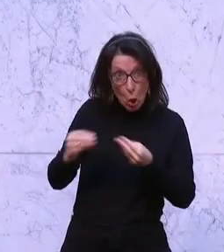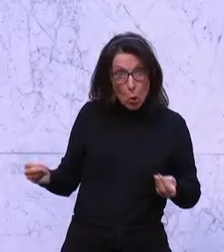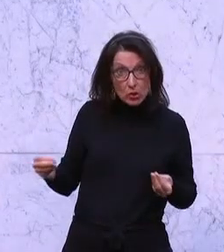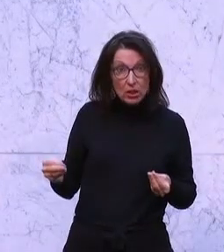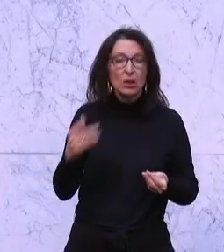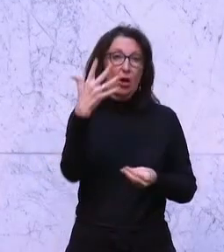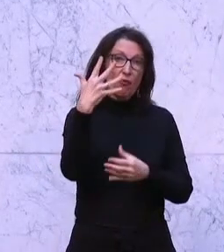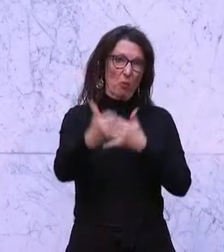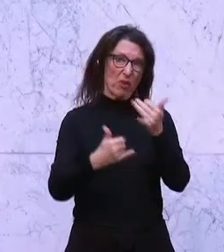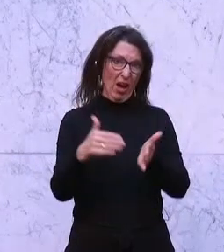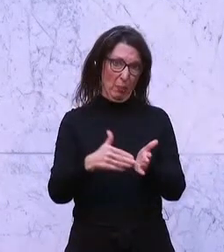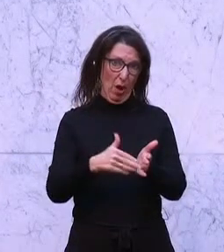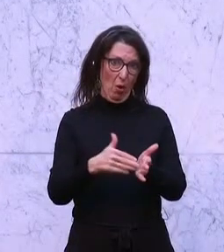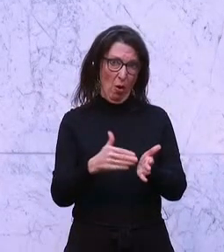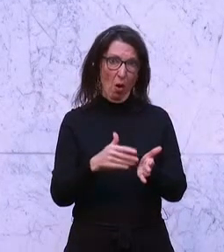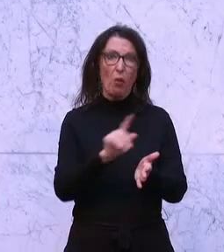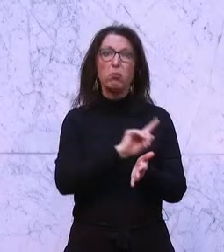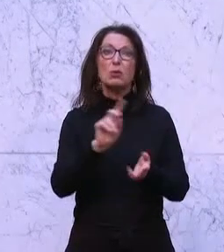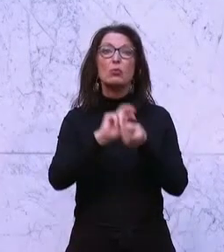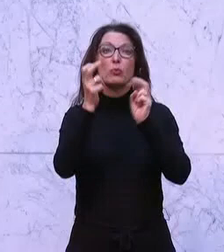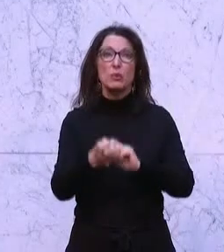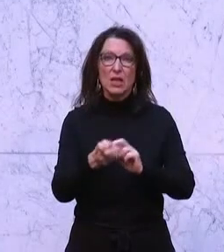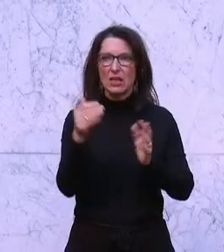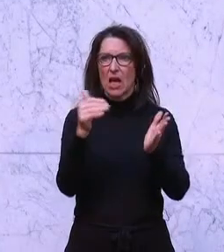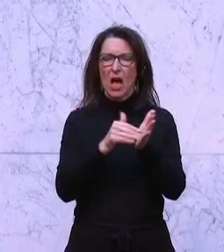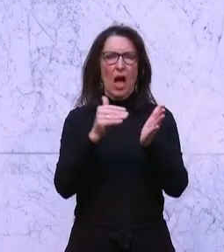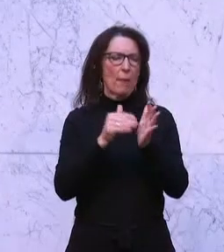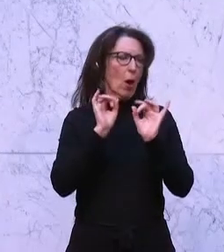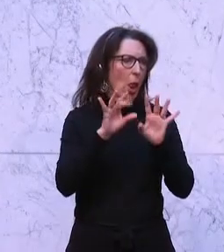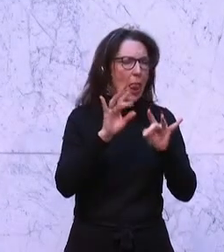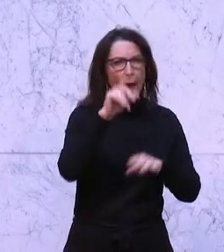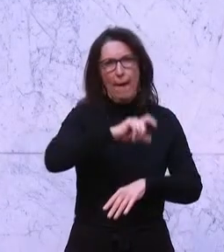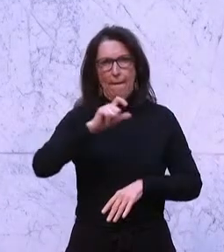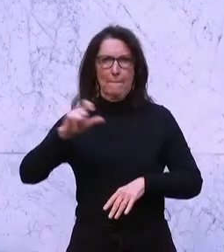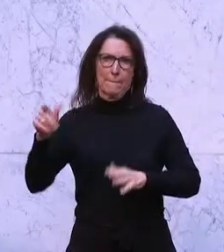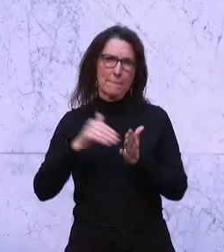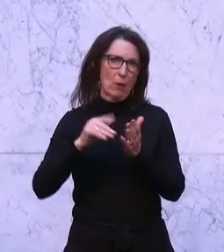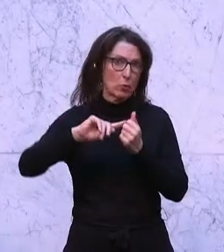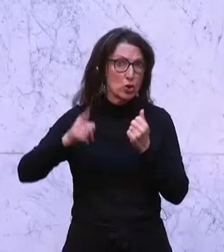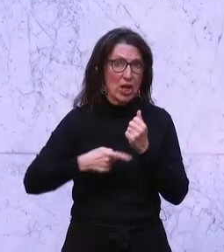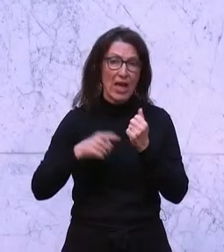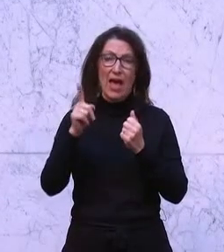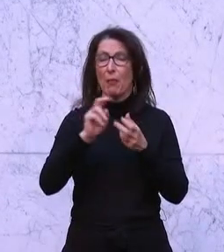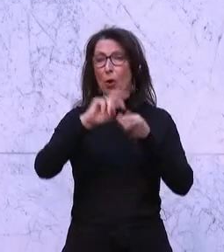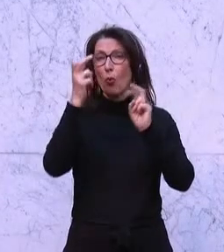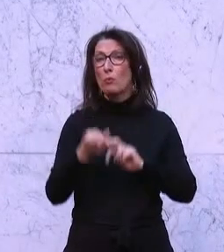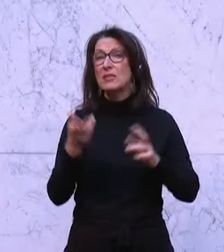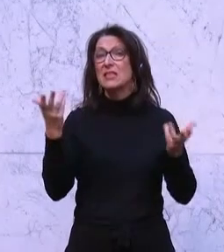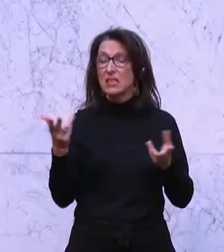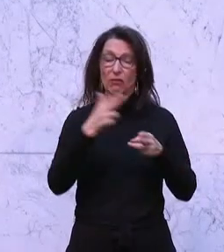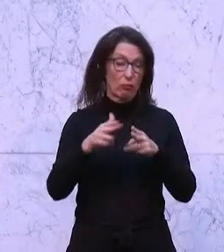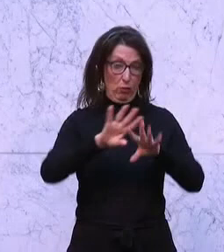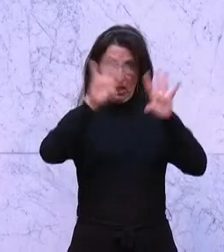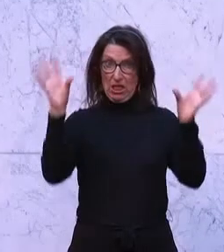mindestens fünf Jahre, um das umzusetzen. Es braucht Lehrpersonal, es braucht entsprechendes Budget, aber diese Umsetzung wäre für den